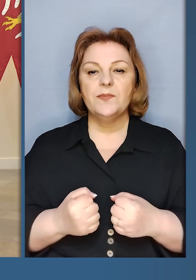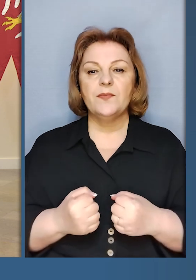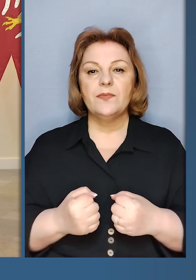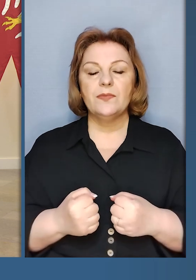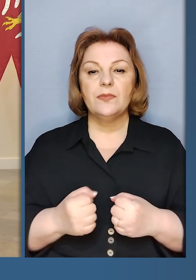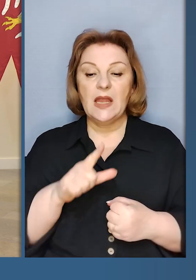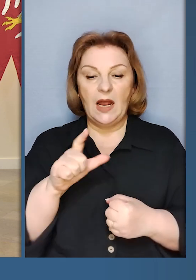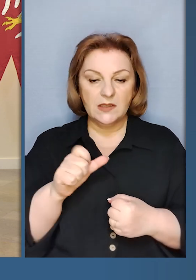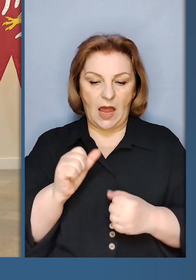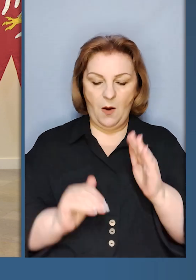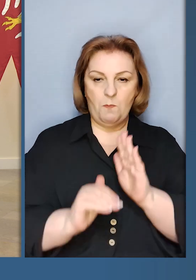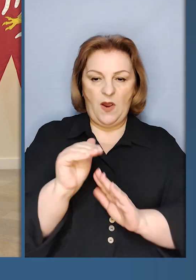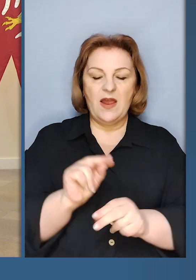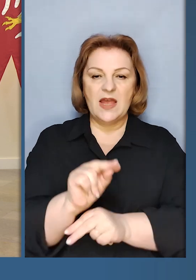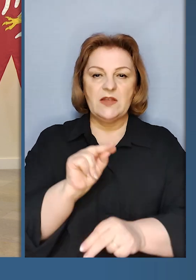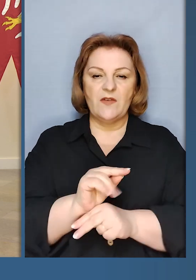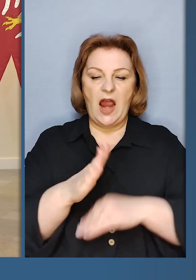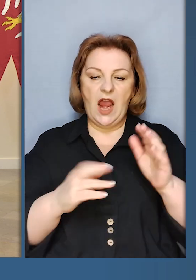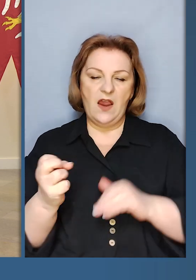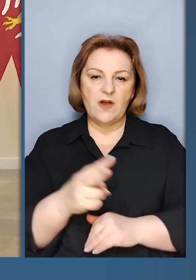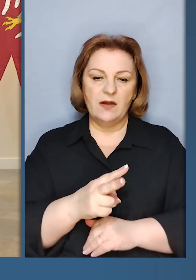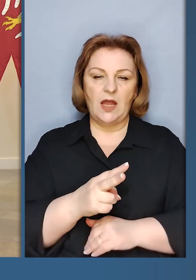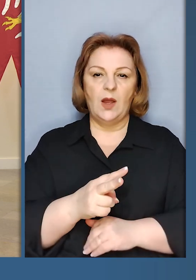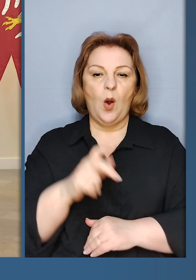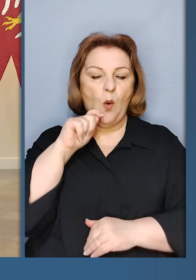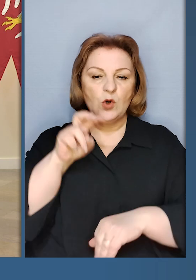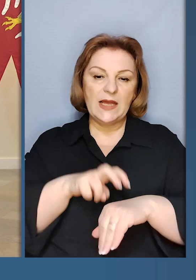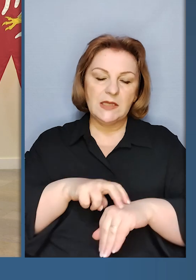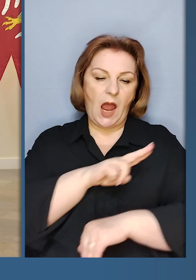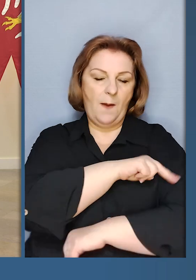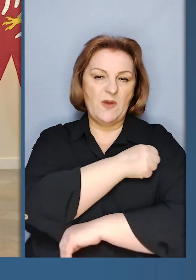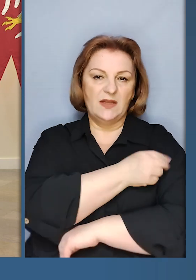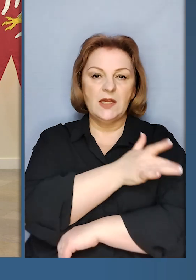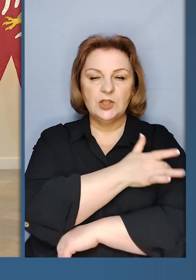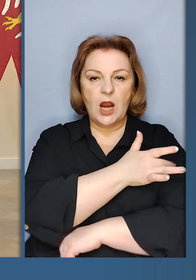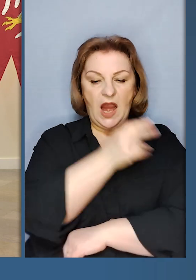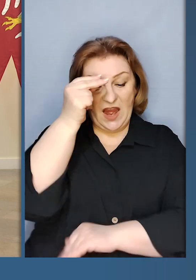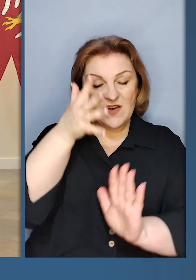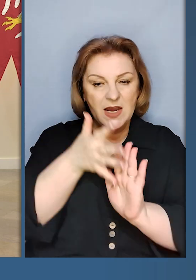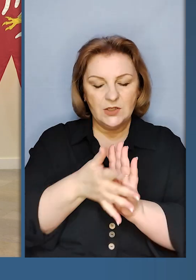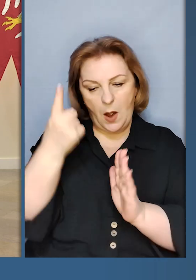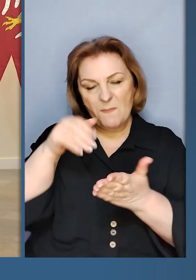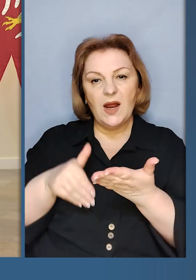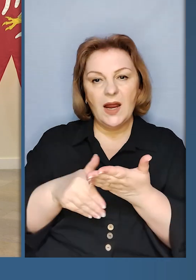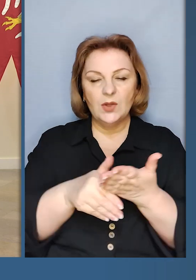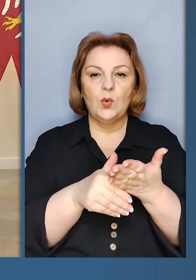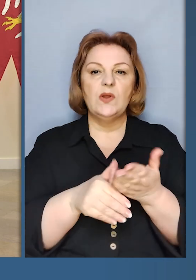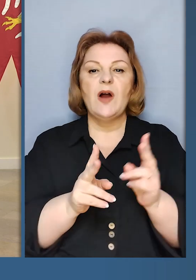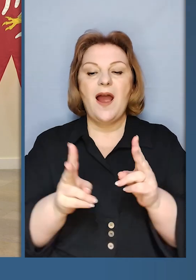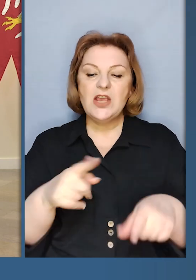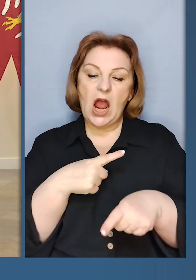підношення кваліфікації українських лікарів і медичного персоналу, вивчення цих методів, які